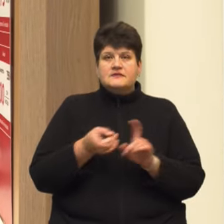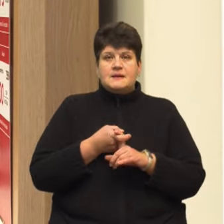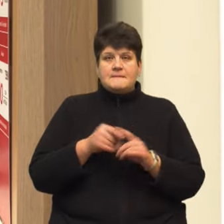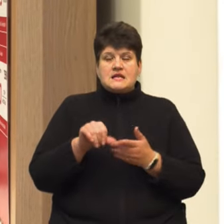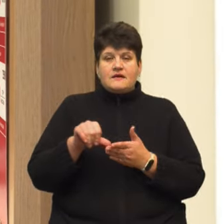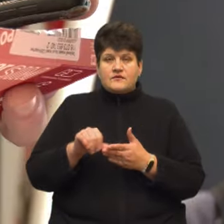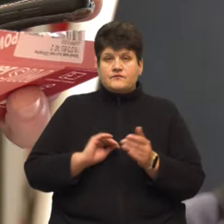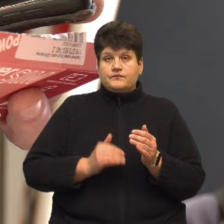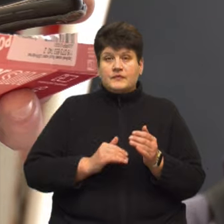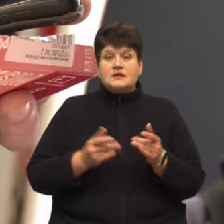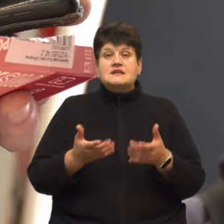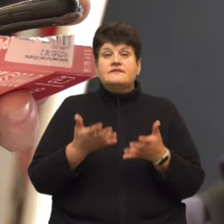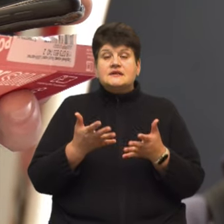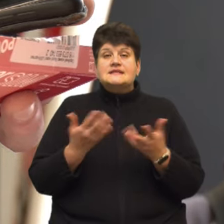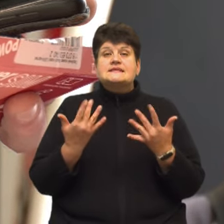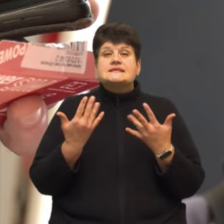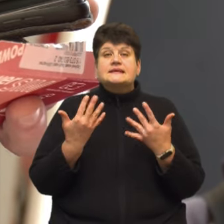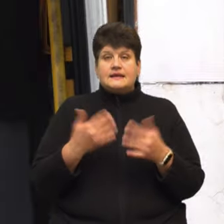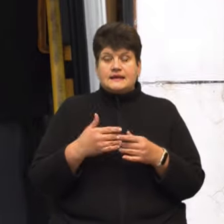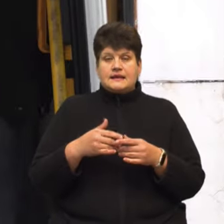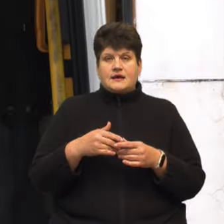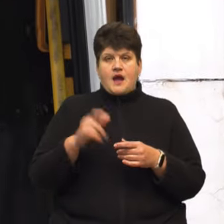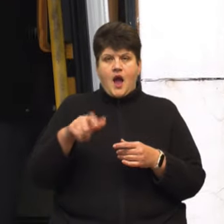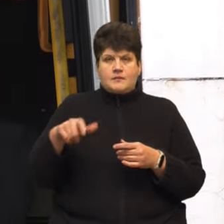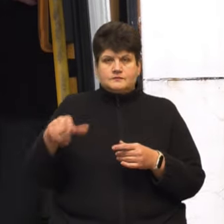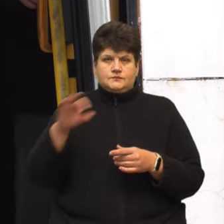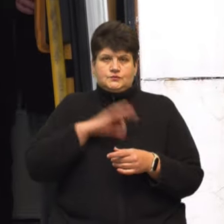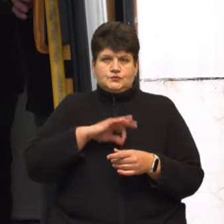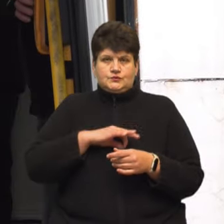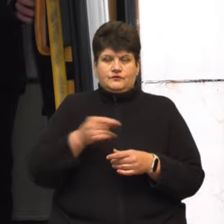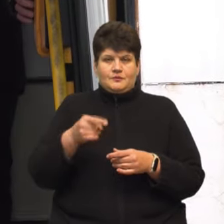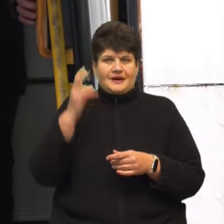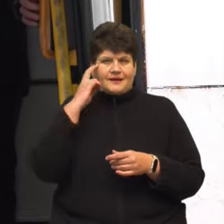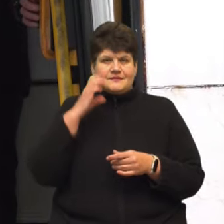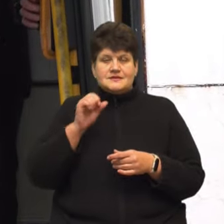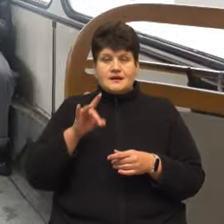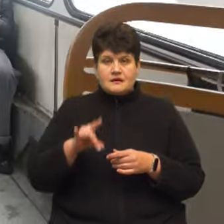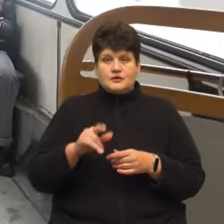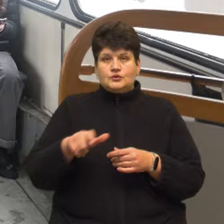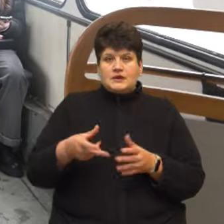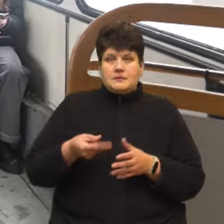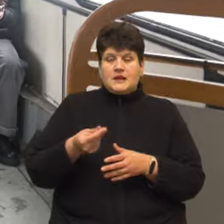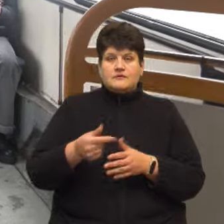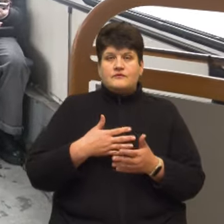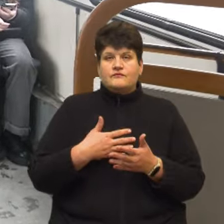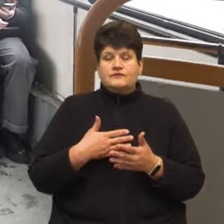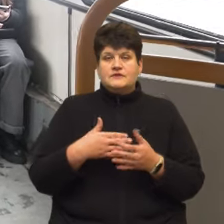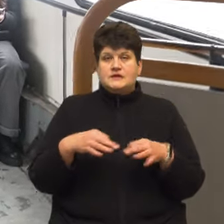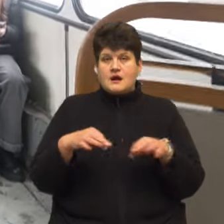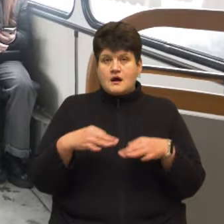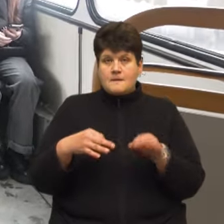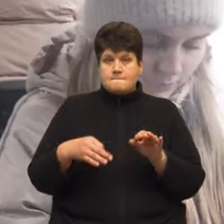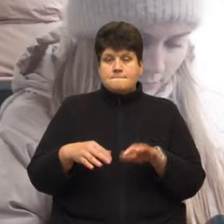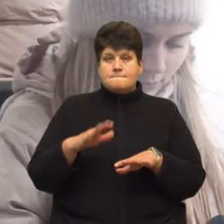аби з'ясувати, скільки абонентів Київстару на Тернопільщині. Тернополяни, які оплачують за приїзд у громадському транспорті банківськими картками,